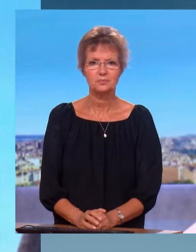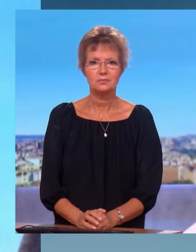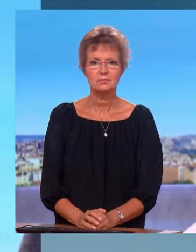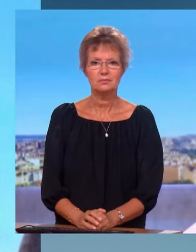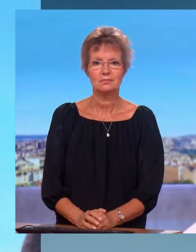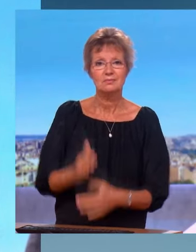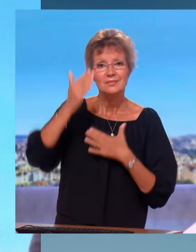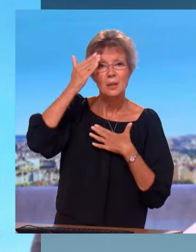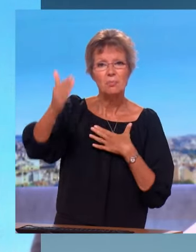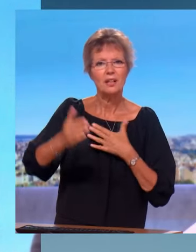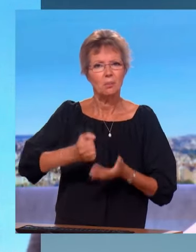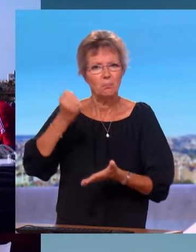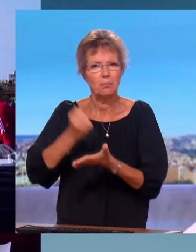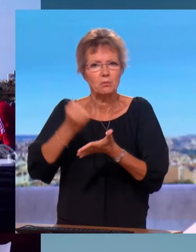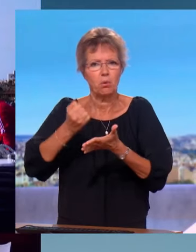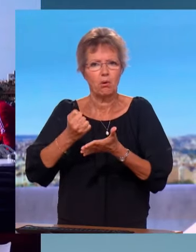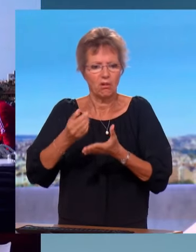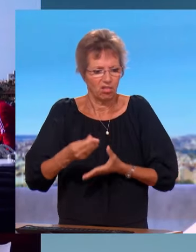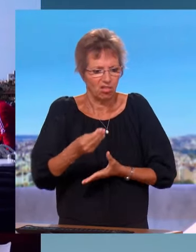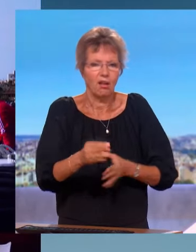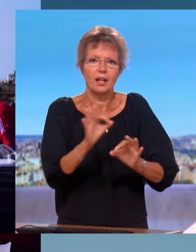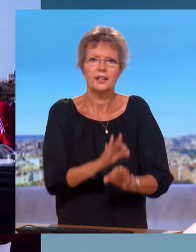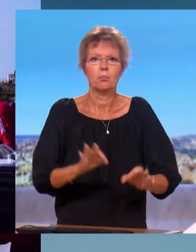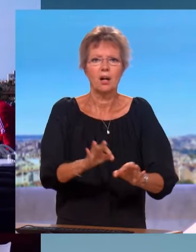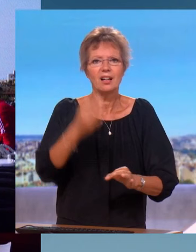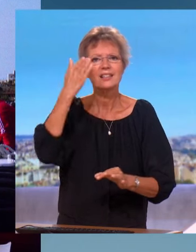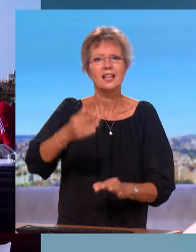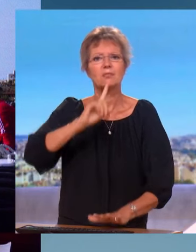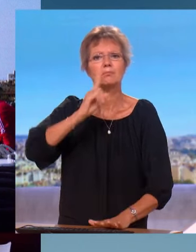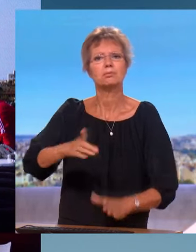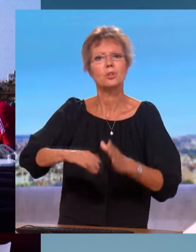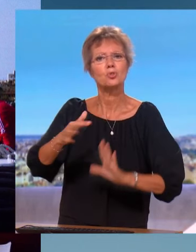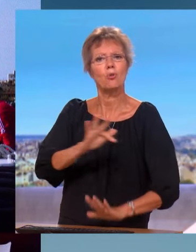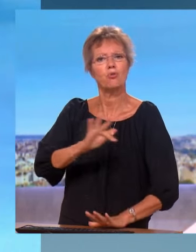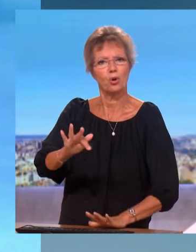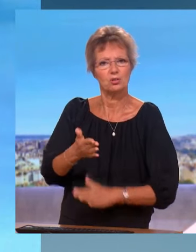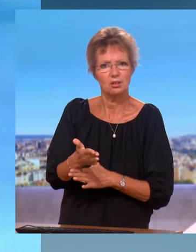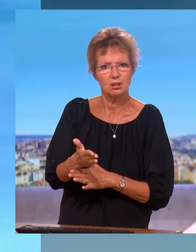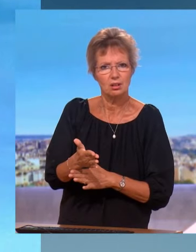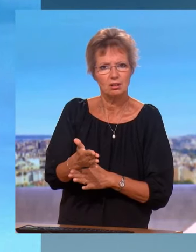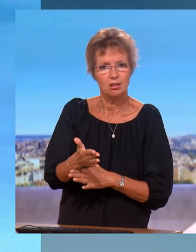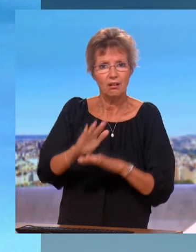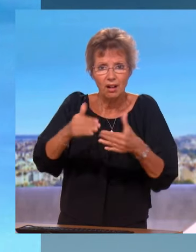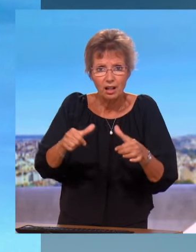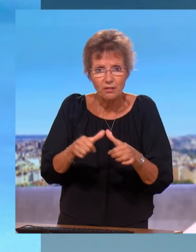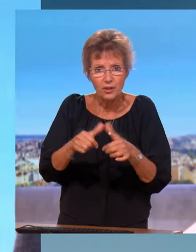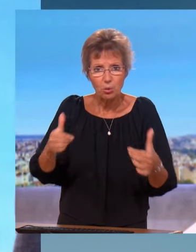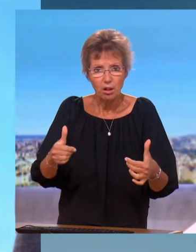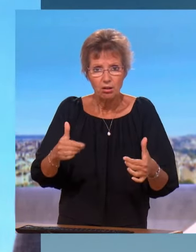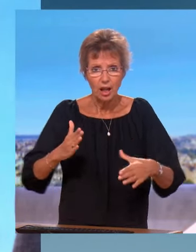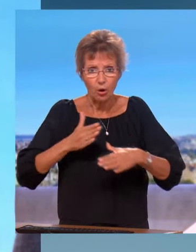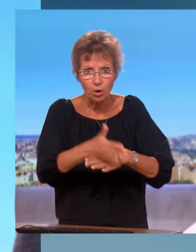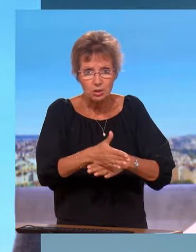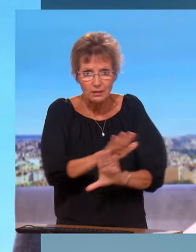'ils ne délivrent pas de visa pour le ressortissant, les fameuses OQTF, les passeports consulaires, dans ces cas-là, personne ne rentre.